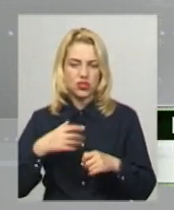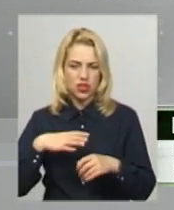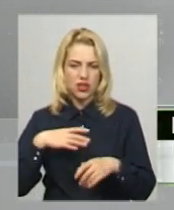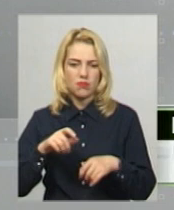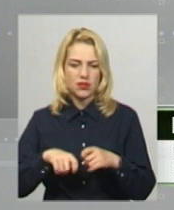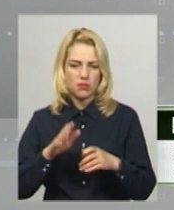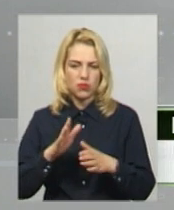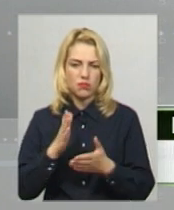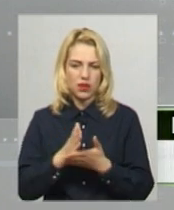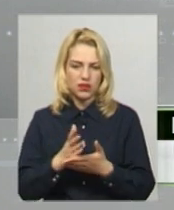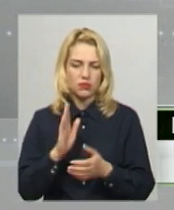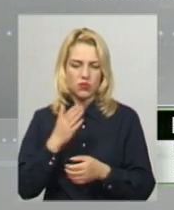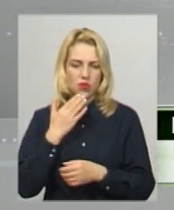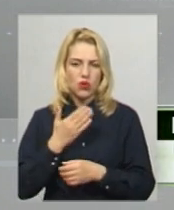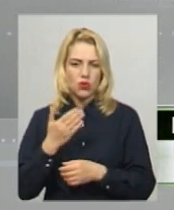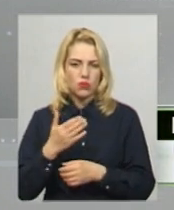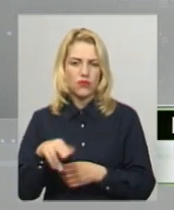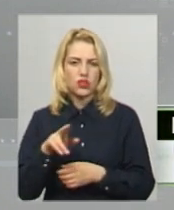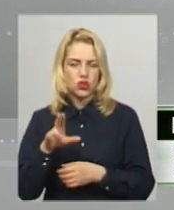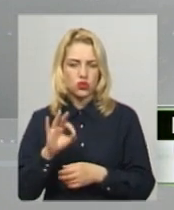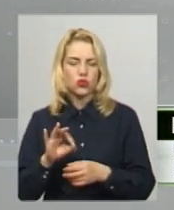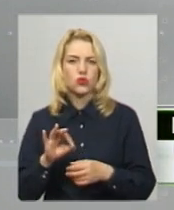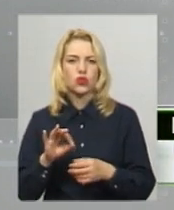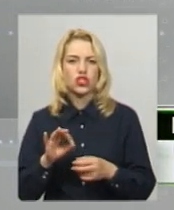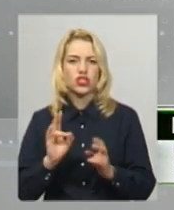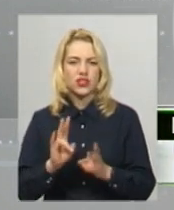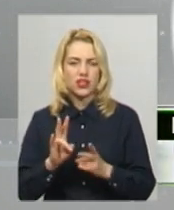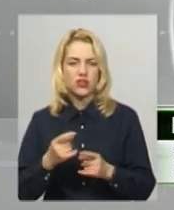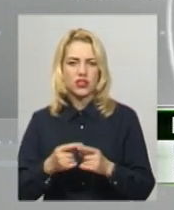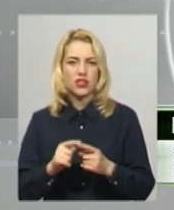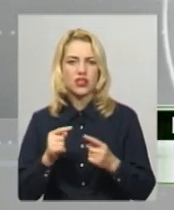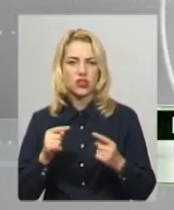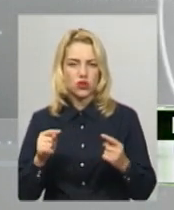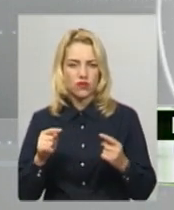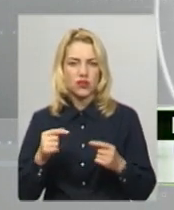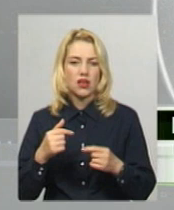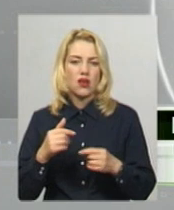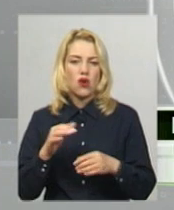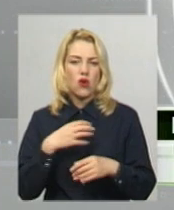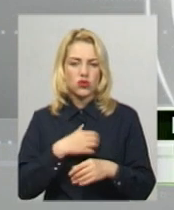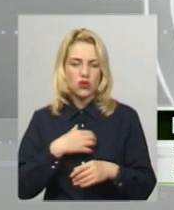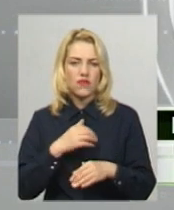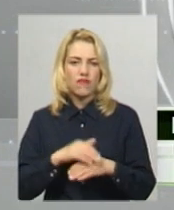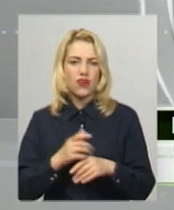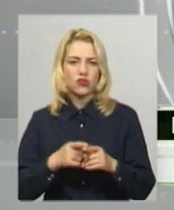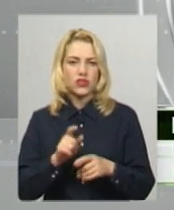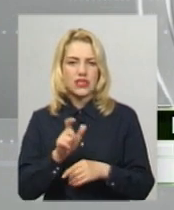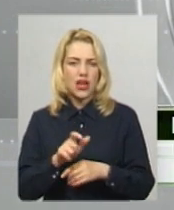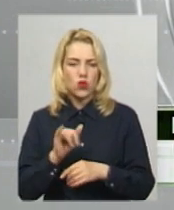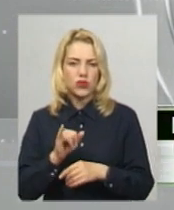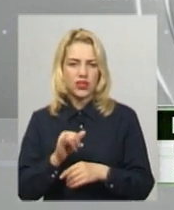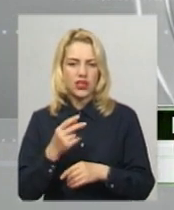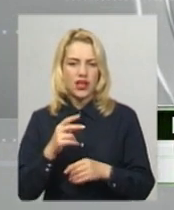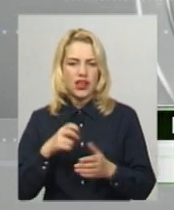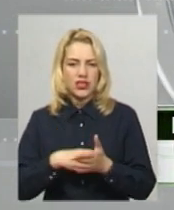будемо коментувати щодо шкідливості даних речовин. Основним фактом ми рахуємо люди, тому в листові 20